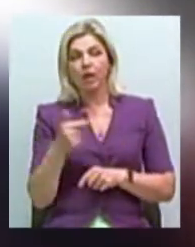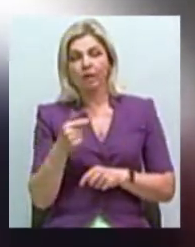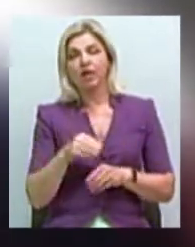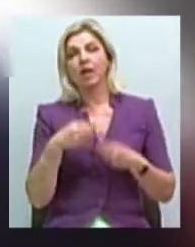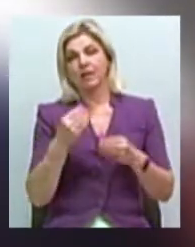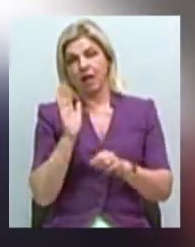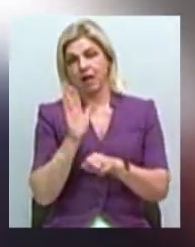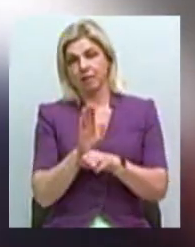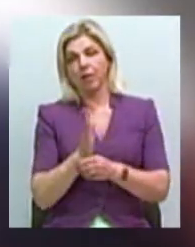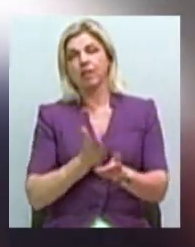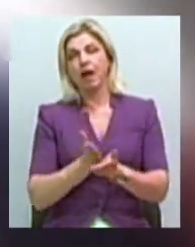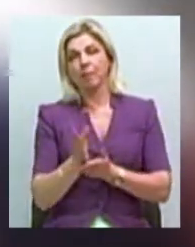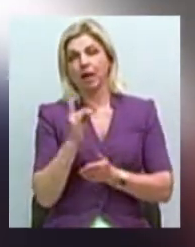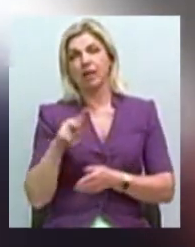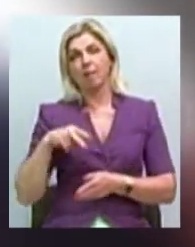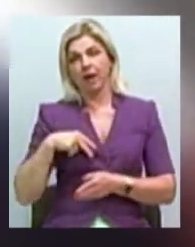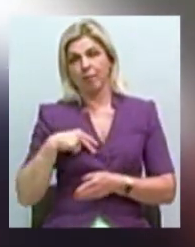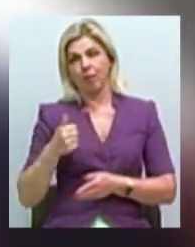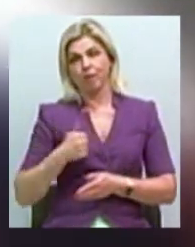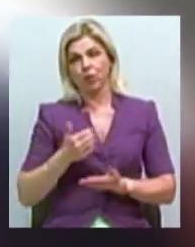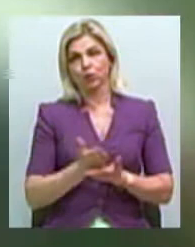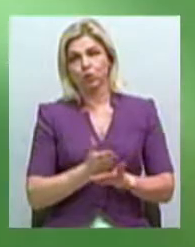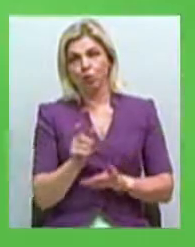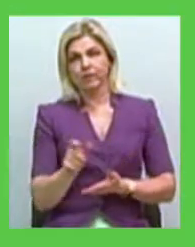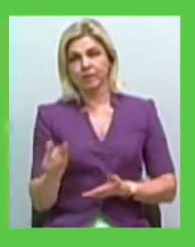розпорядження спрямувати на премії військовослужбовцям.